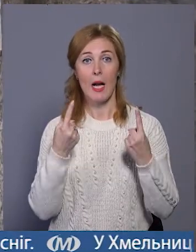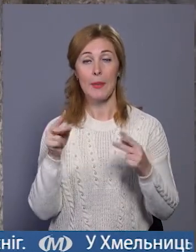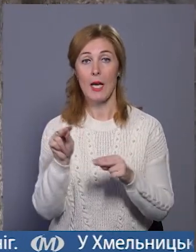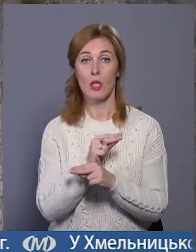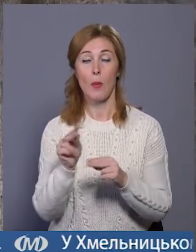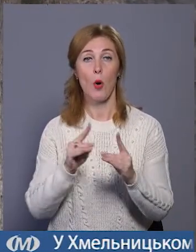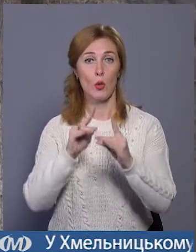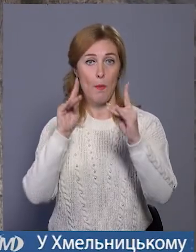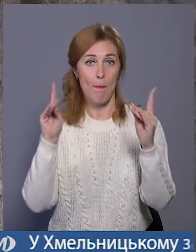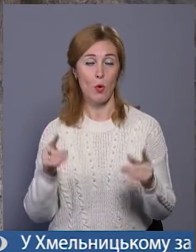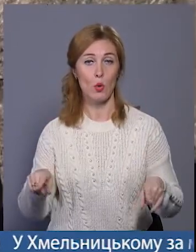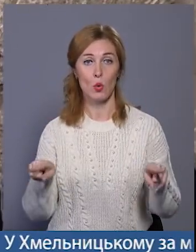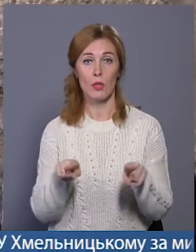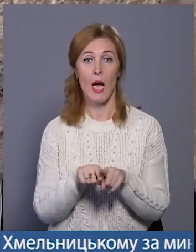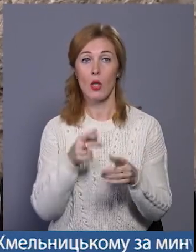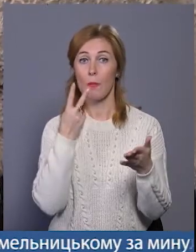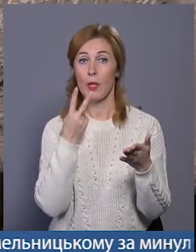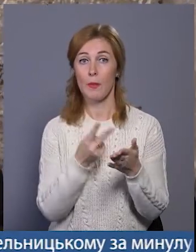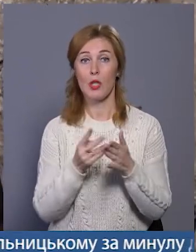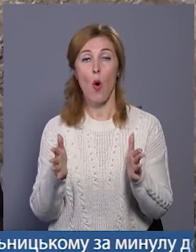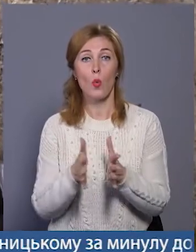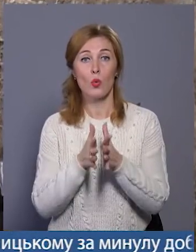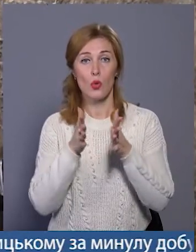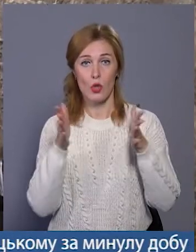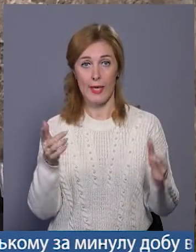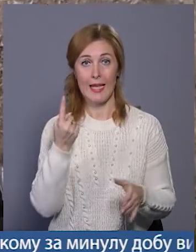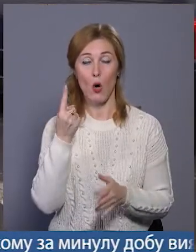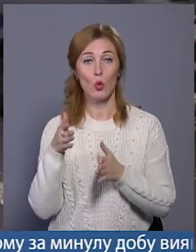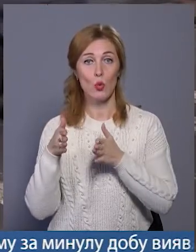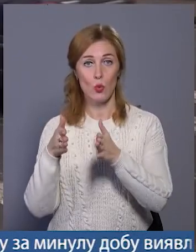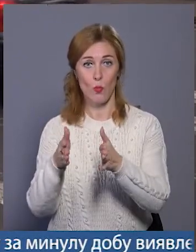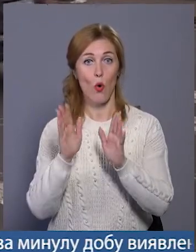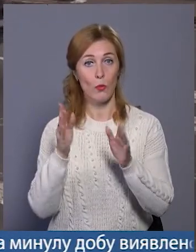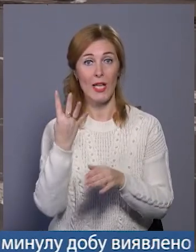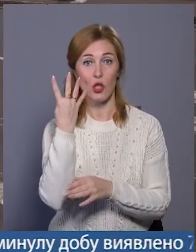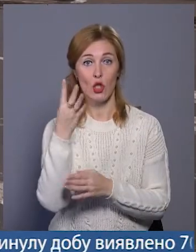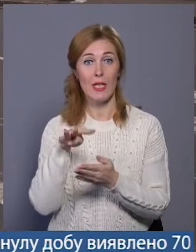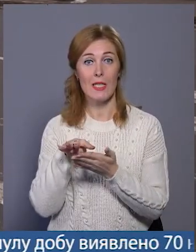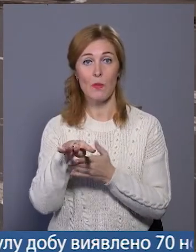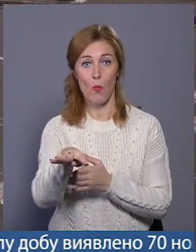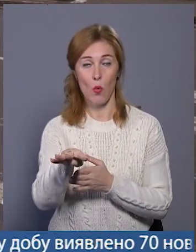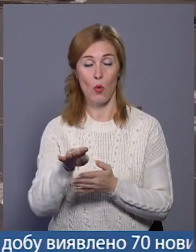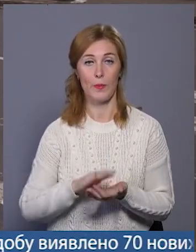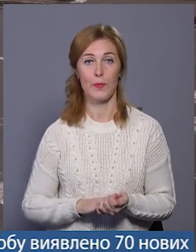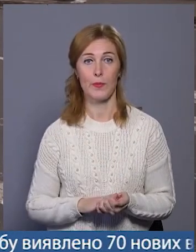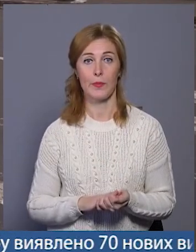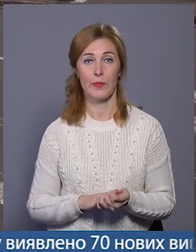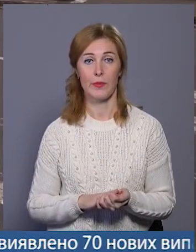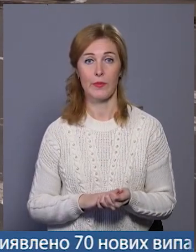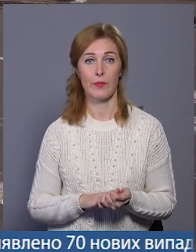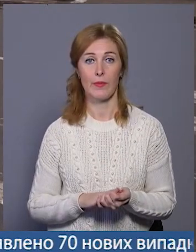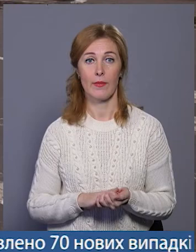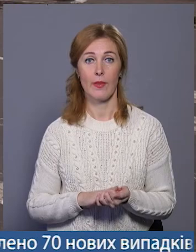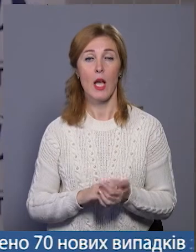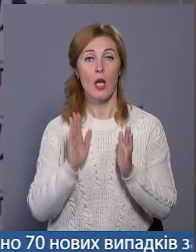мосту також передбачає уширення на одну смугу. Він вже буде чотирисмуговий, а не трихсмуговий. Ну і,